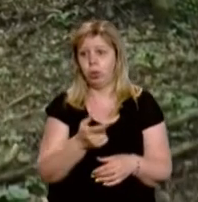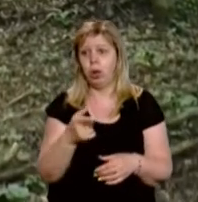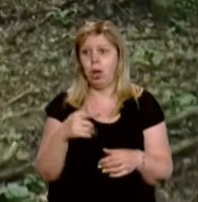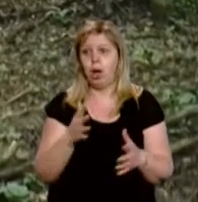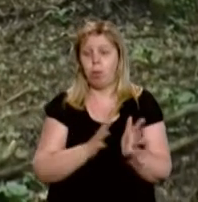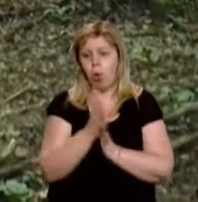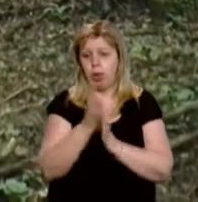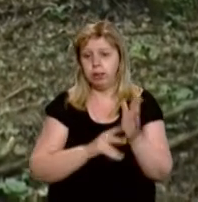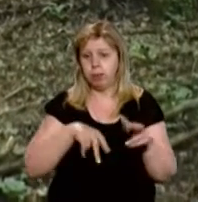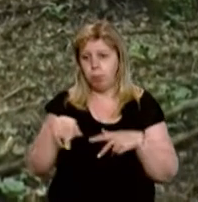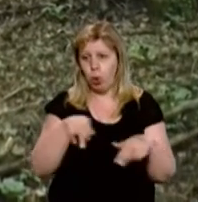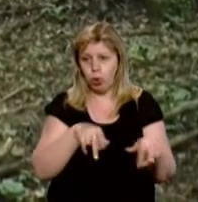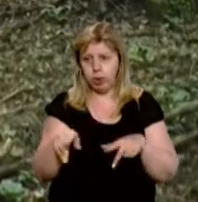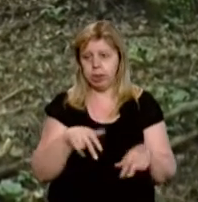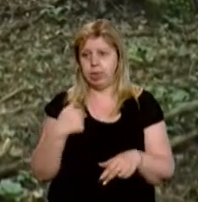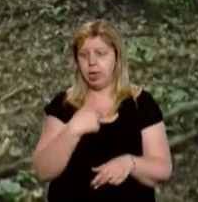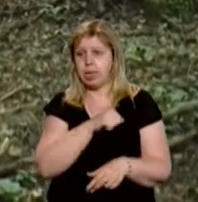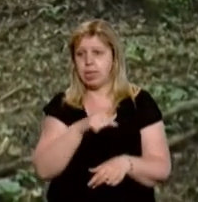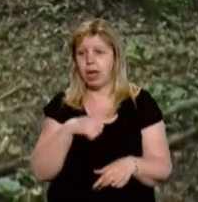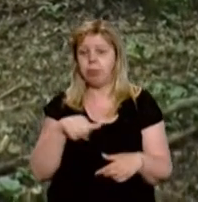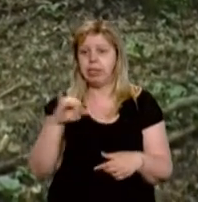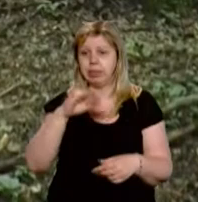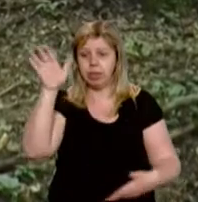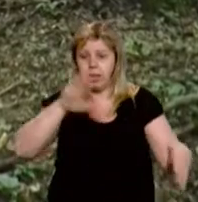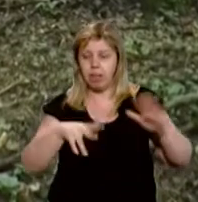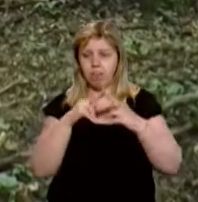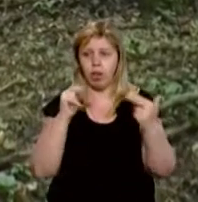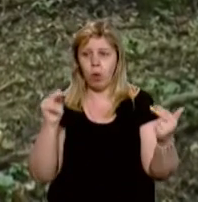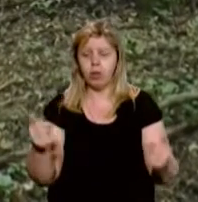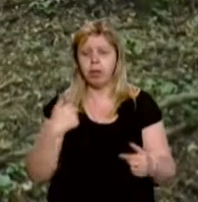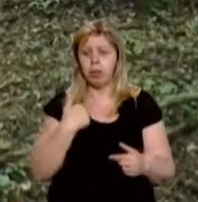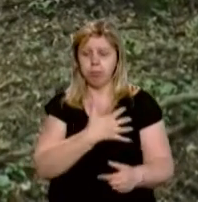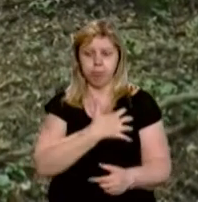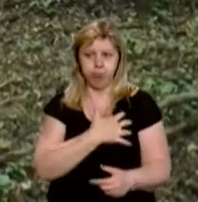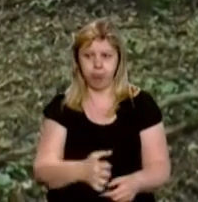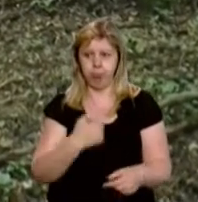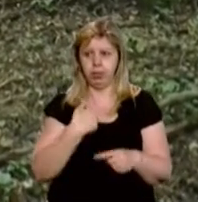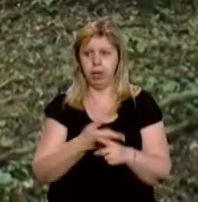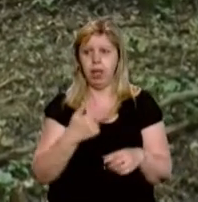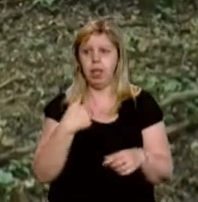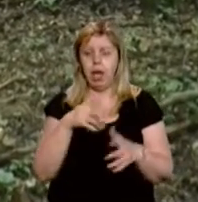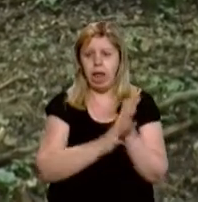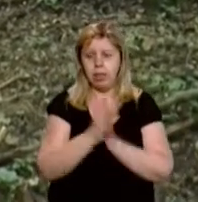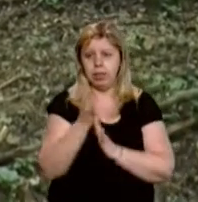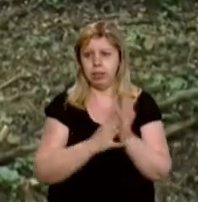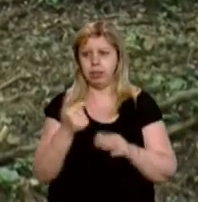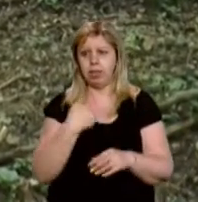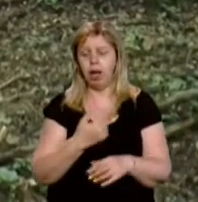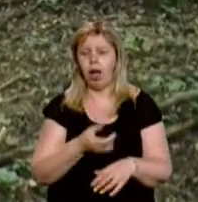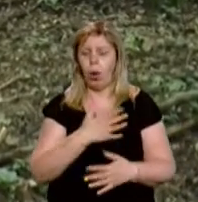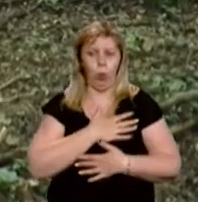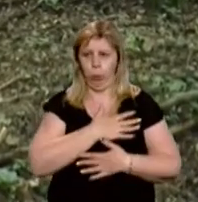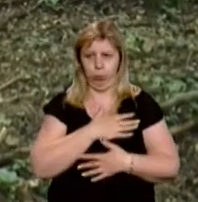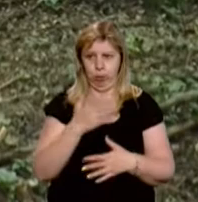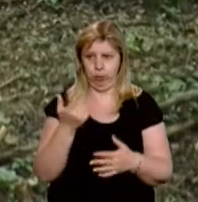лісу походити, бо я сам із гір, з верховини, мене тягне як туристом. І я любитель